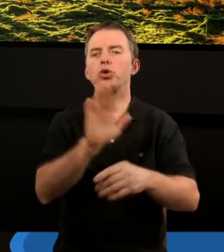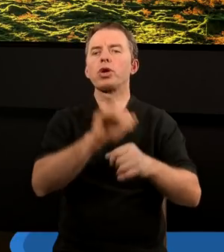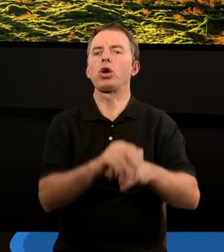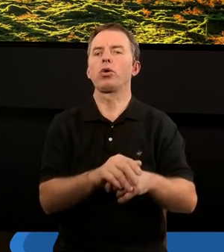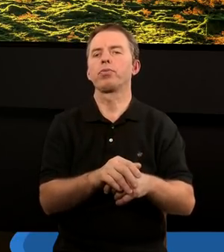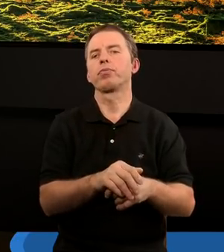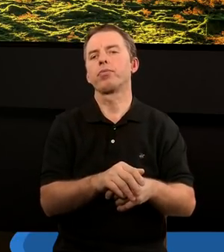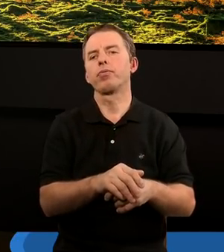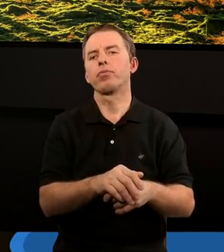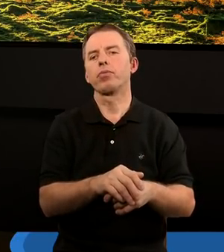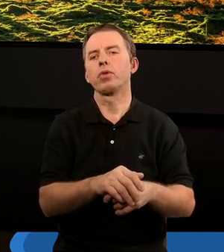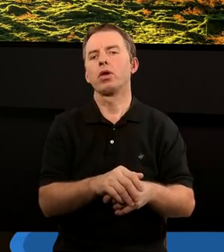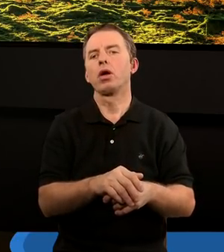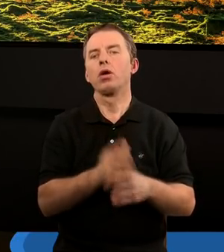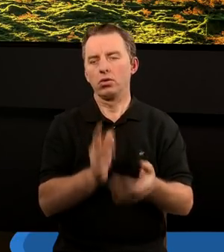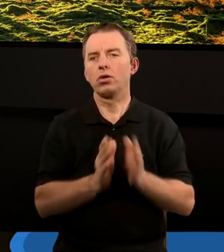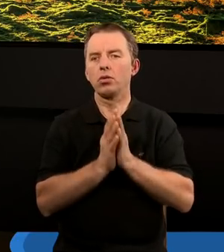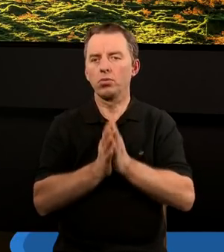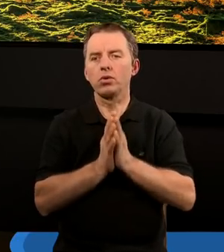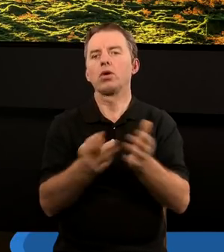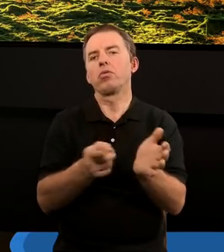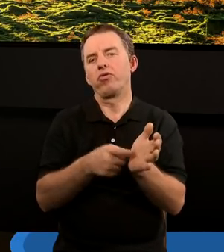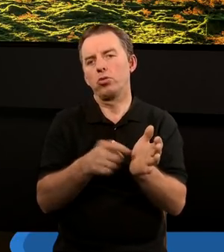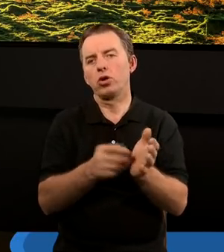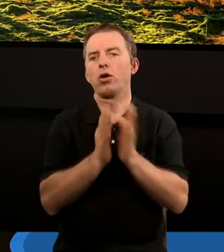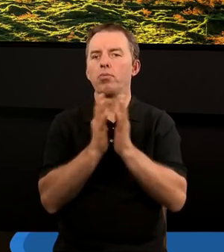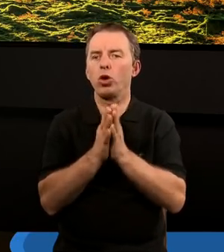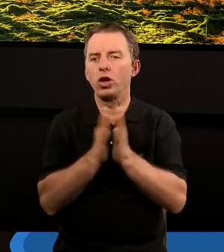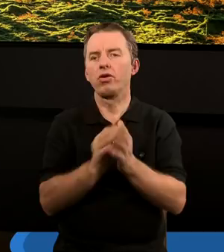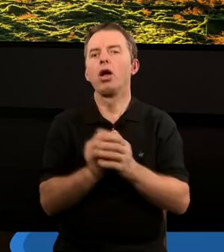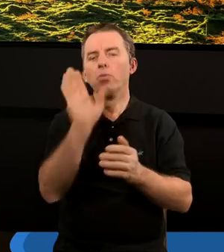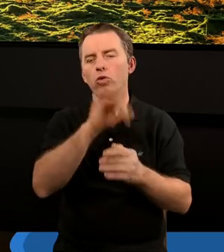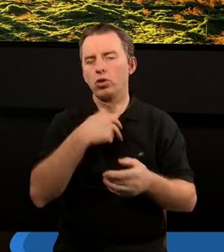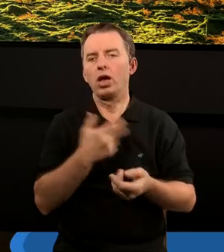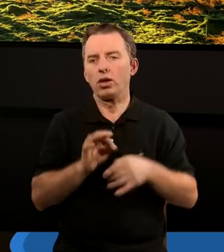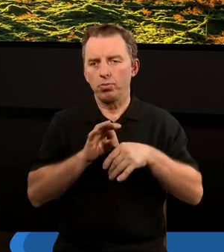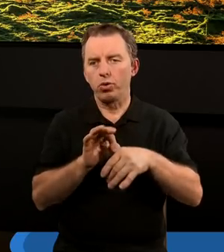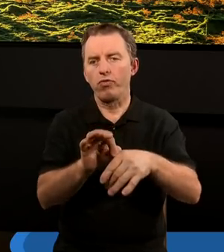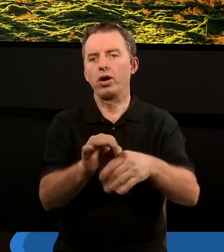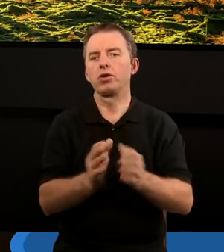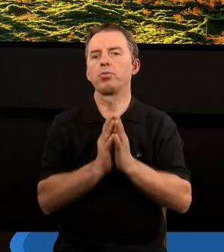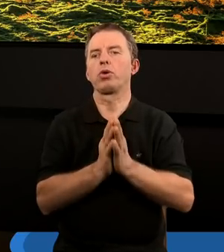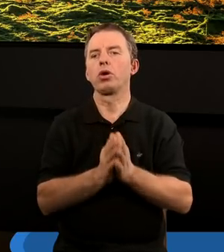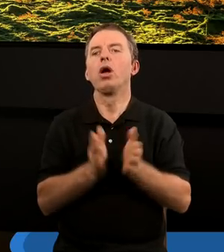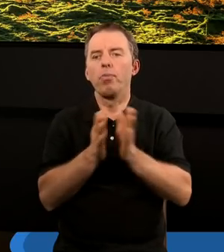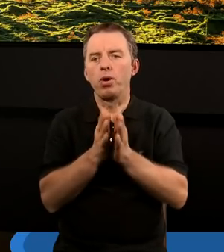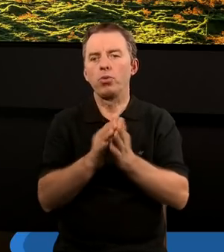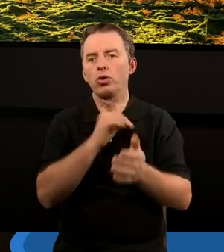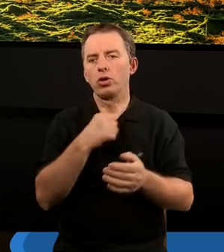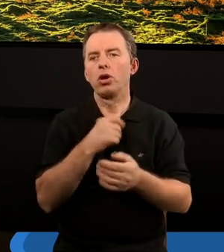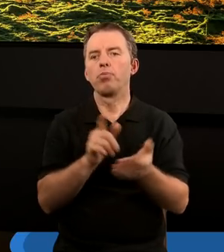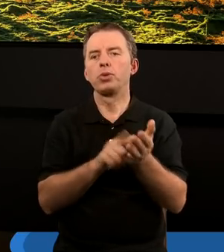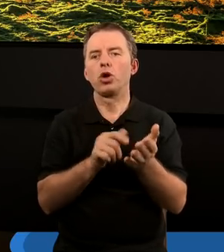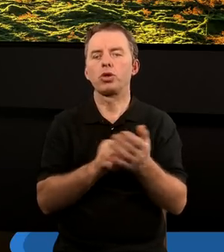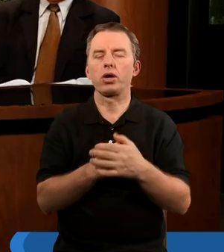wymaga modlitwy, wymaga prośby, by Bóg nas prowadził. Pomodlimy się